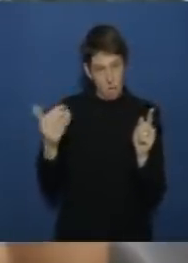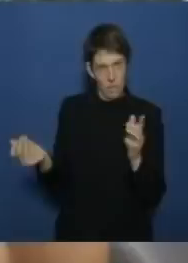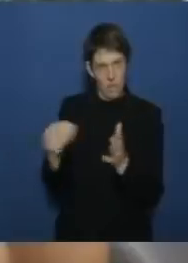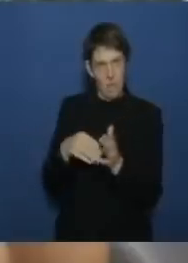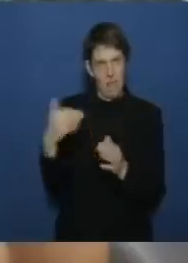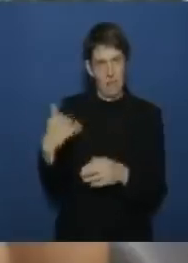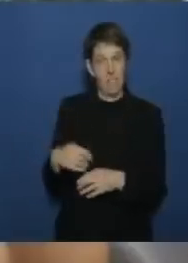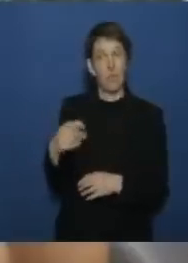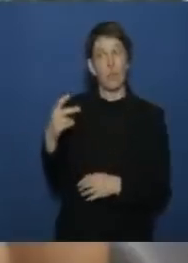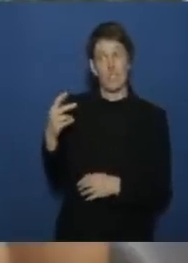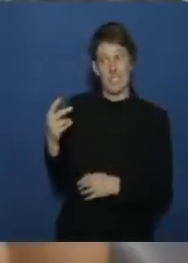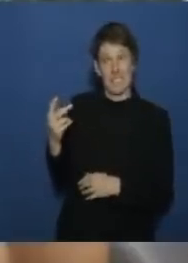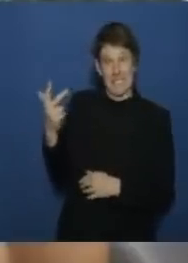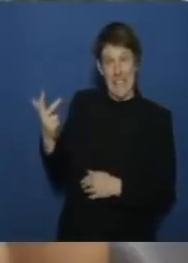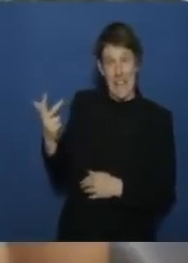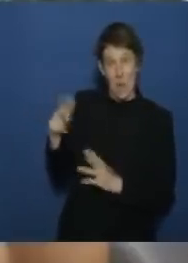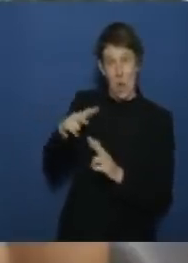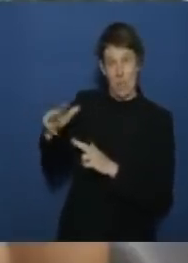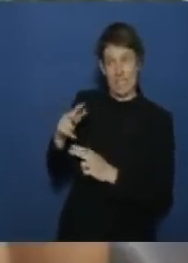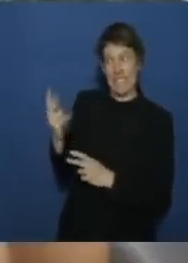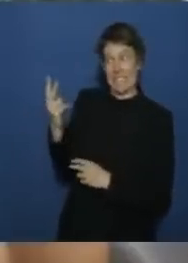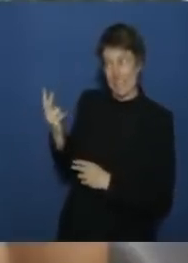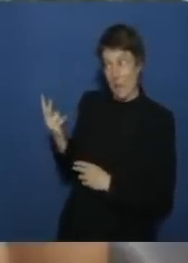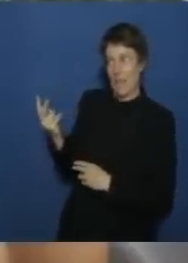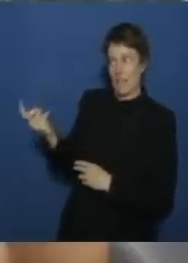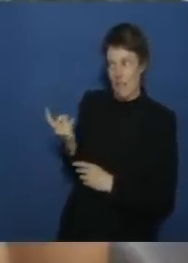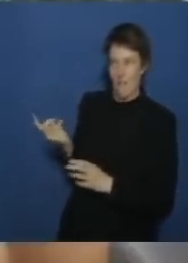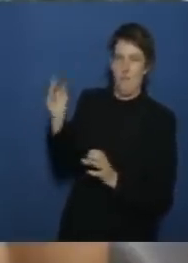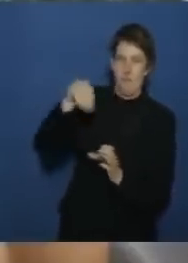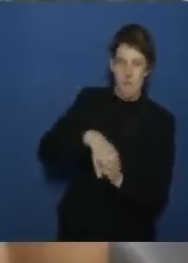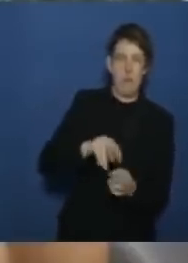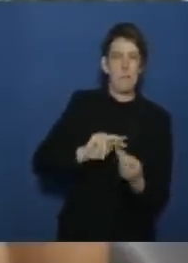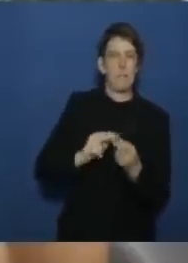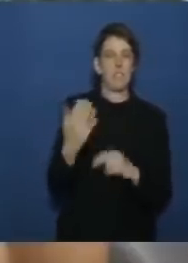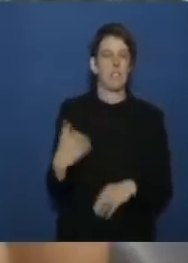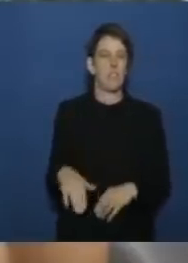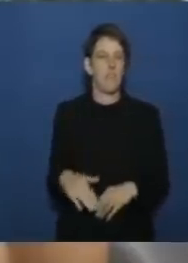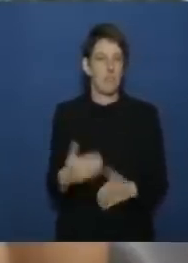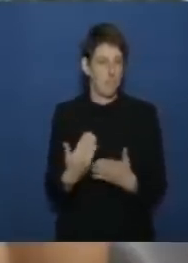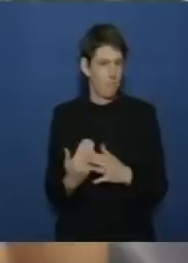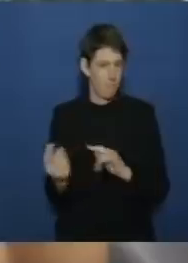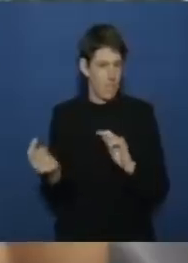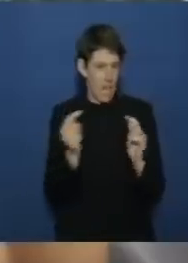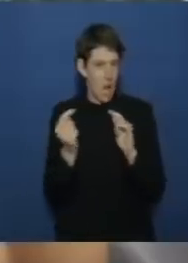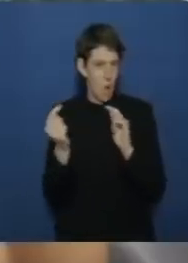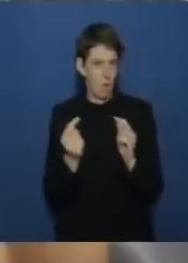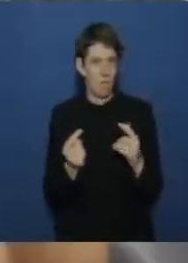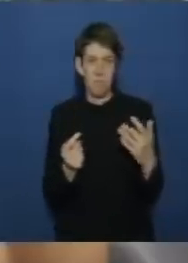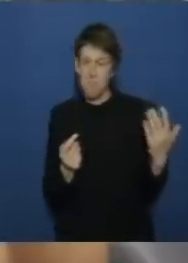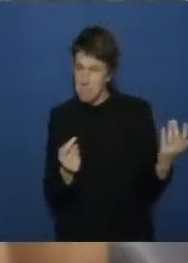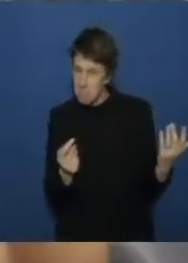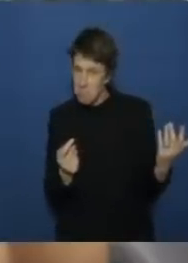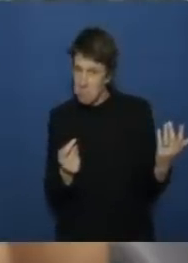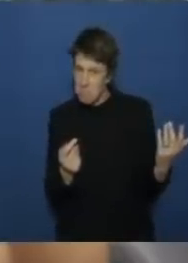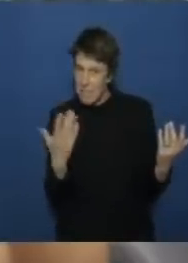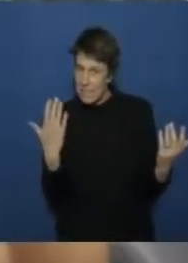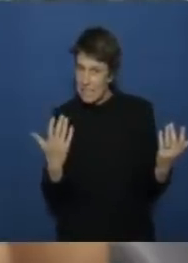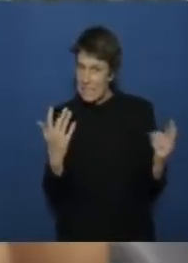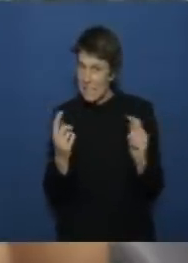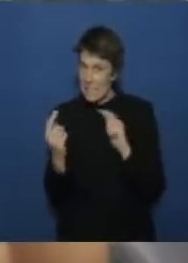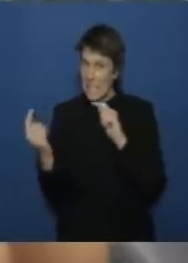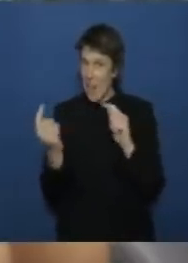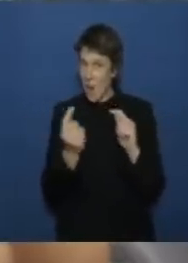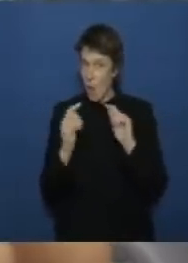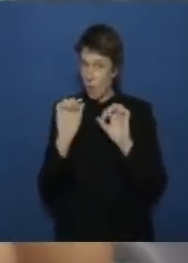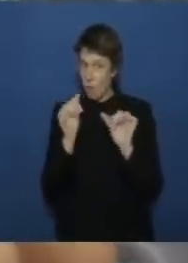organisationen mitglieder waren sieht denn die kanzlerin eine zukunft für diesen dialog